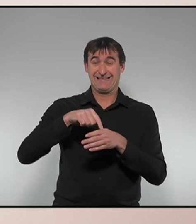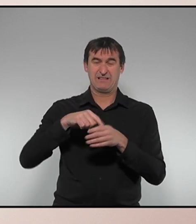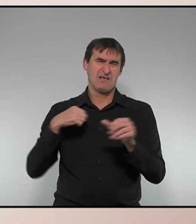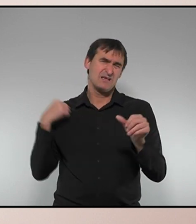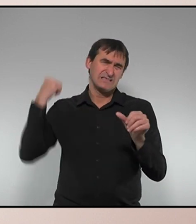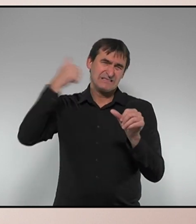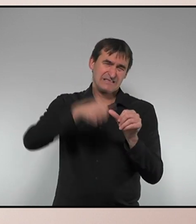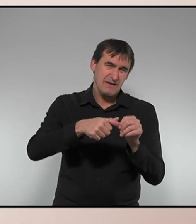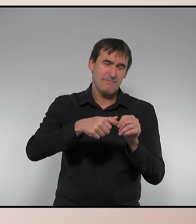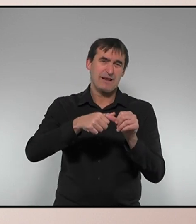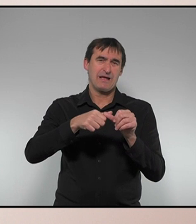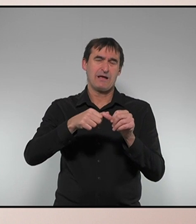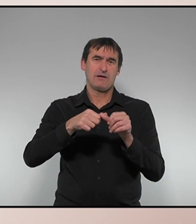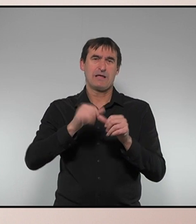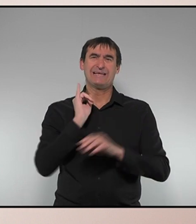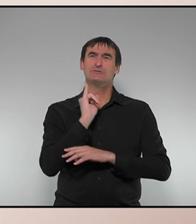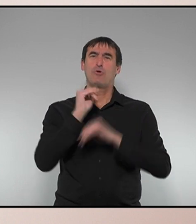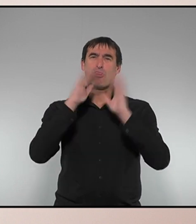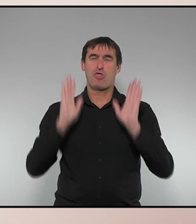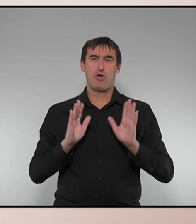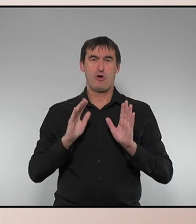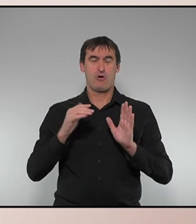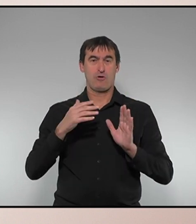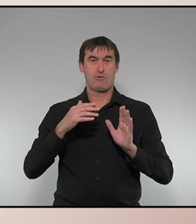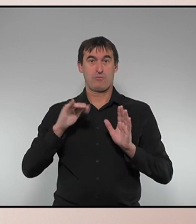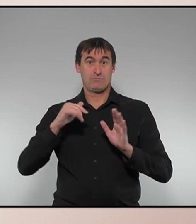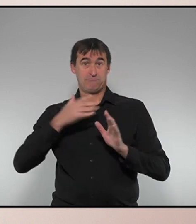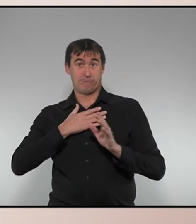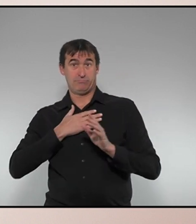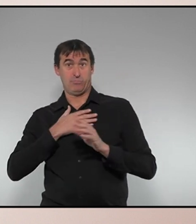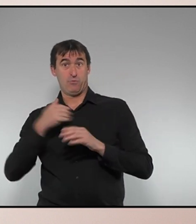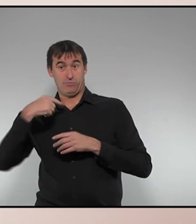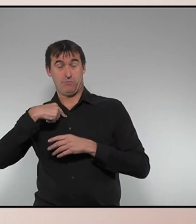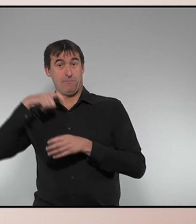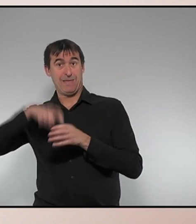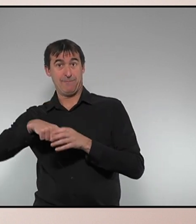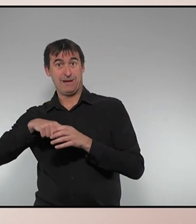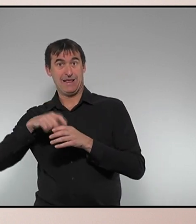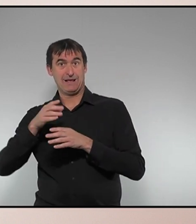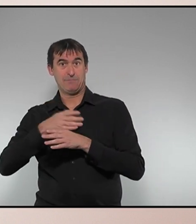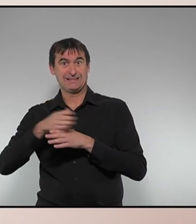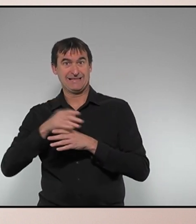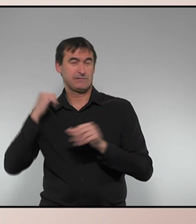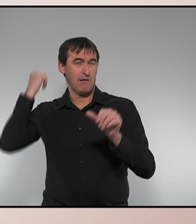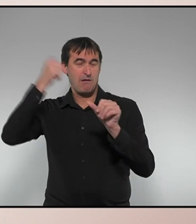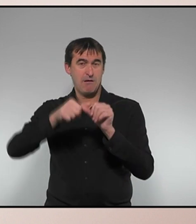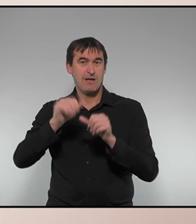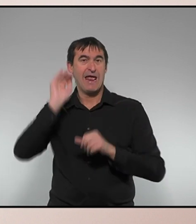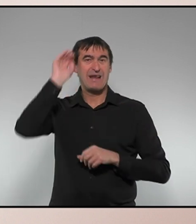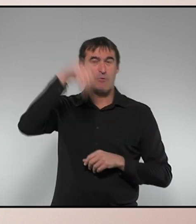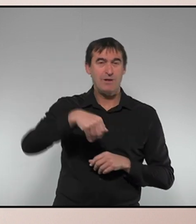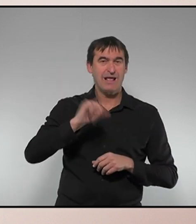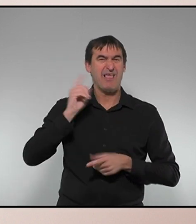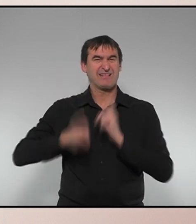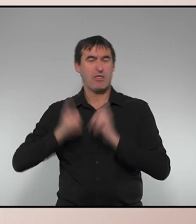institució i que de fet va ser la força política que va permetre la recuperació de la Generalitat contemporània a la República i després de la